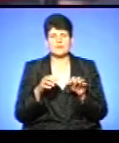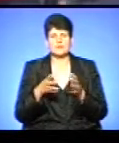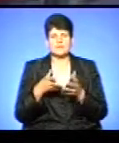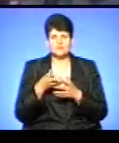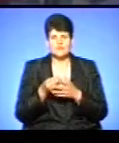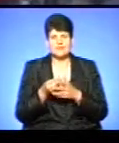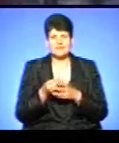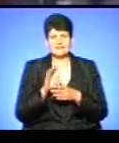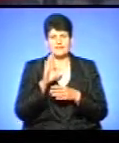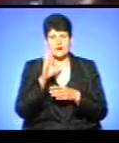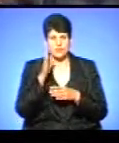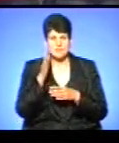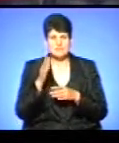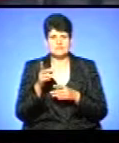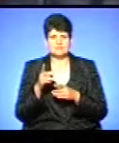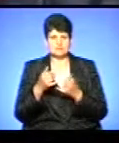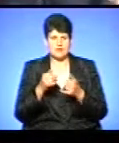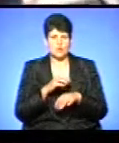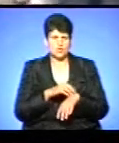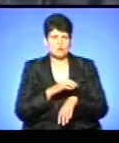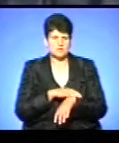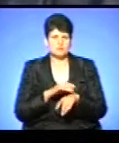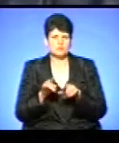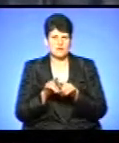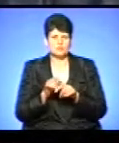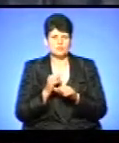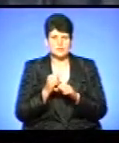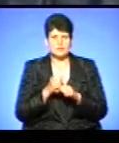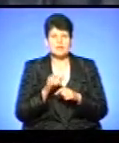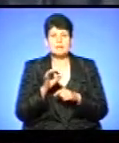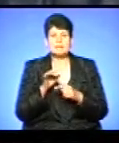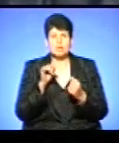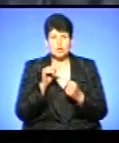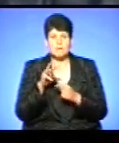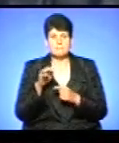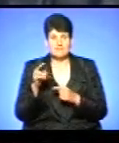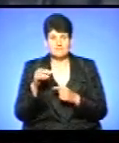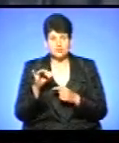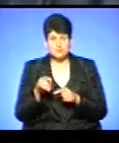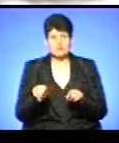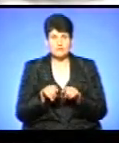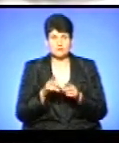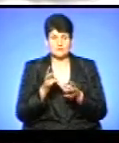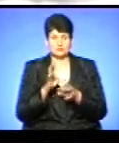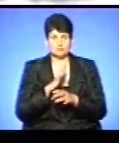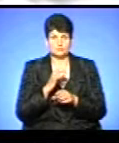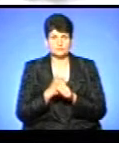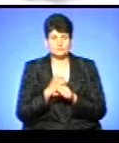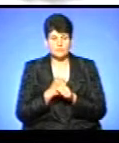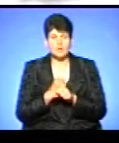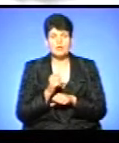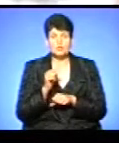Так як проти комуністів все зробили, те саме малося і проти Медведчука з його вибором українським. І, власне, тому